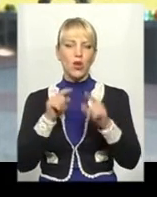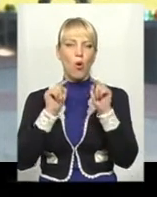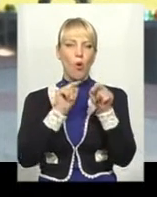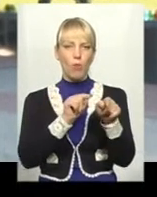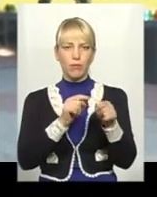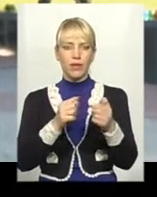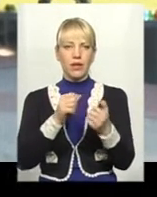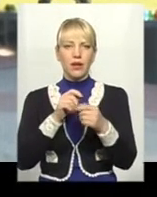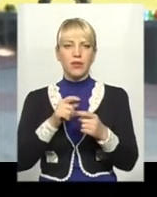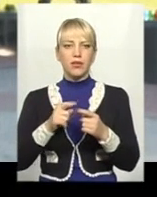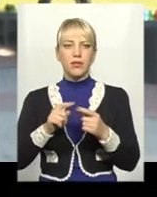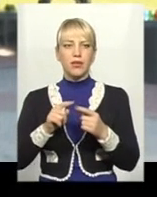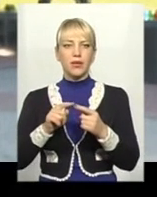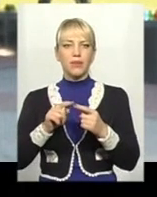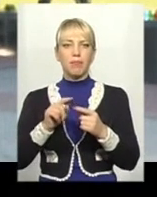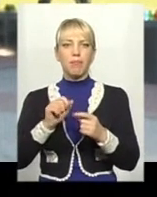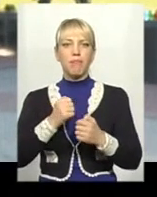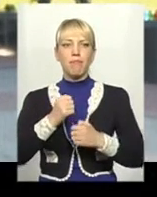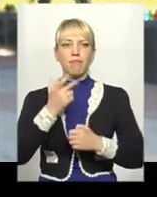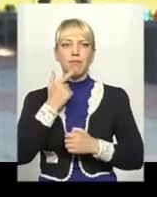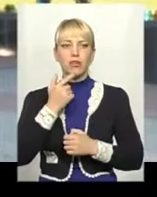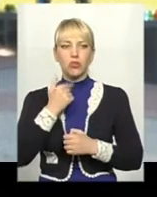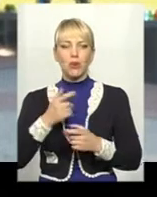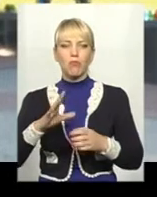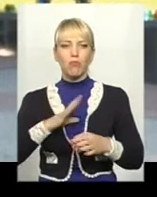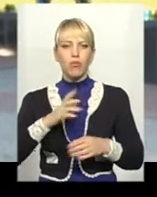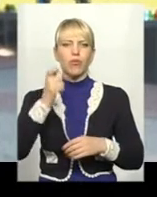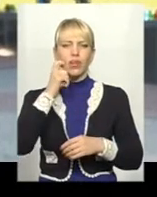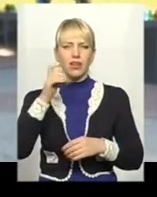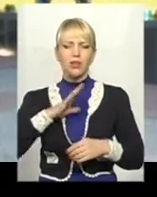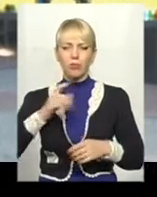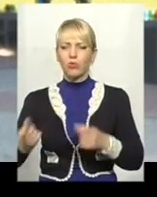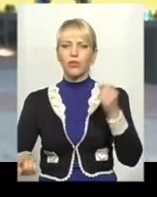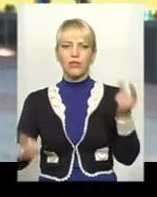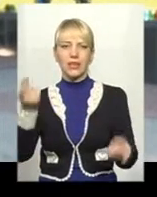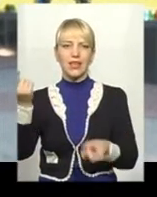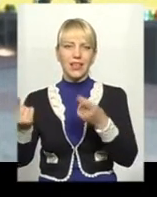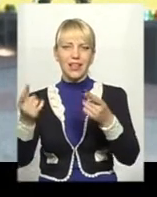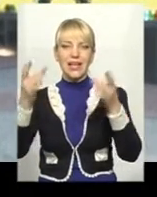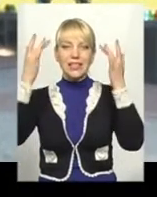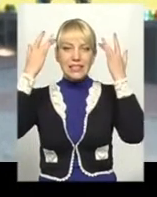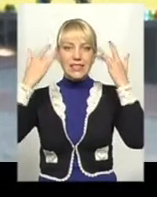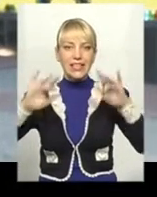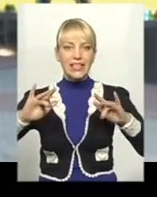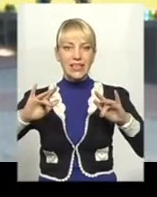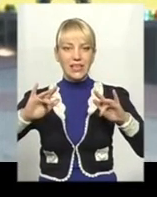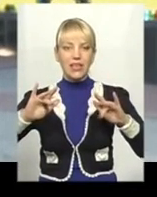Поділля, Україна ще гриміла повстаннями, вибухали вони стихійно, але